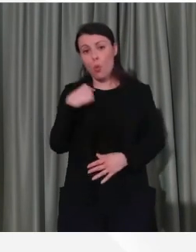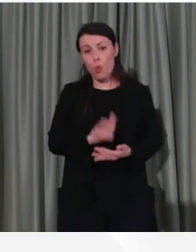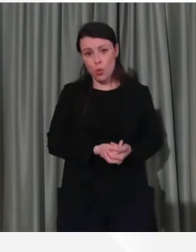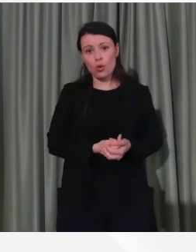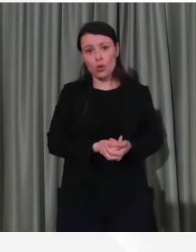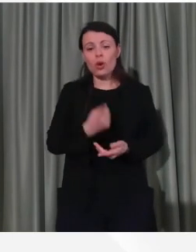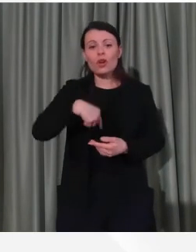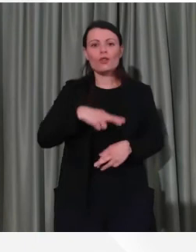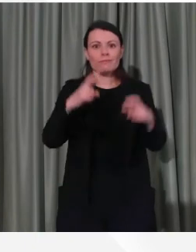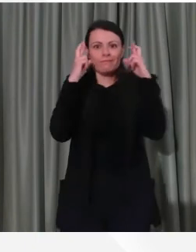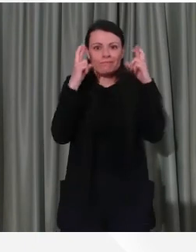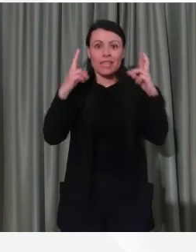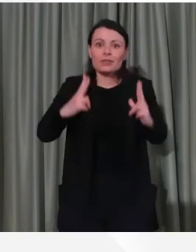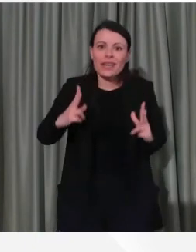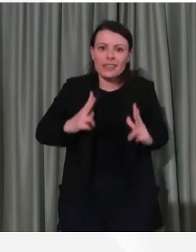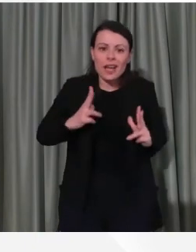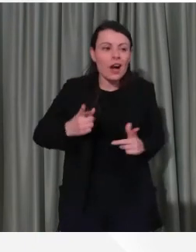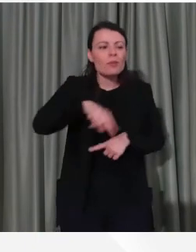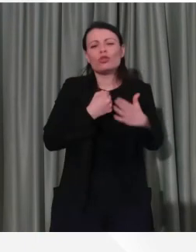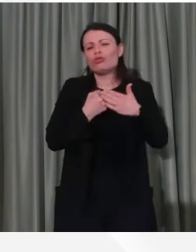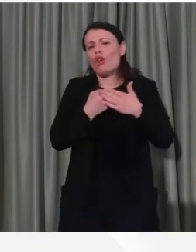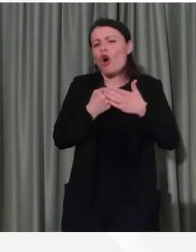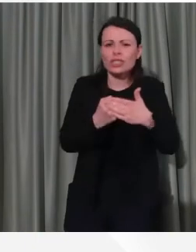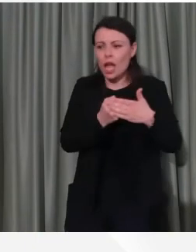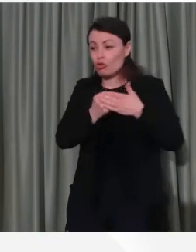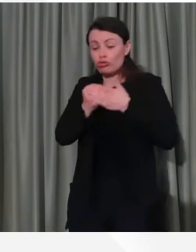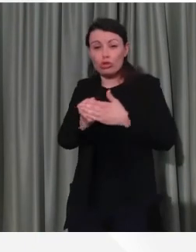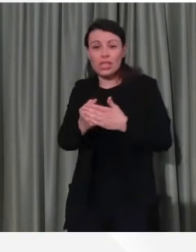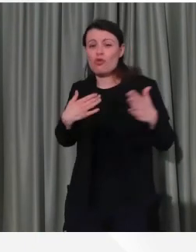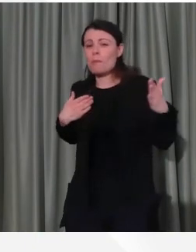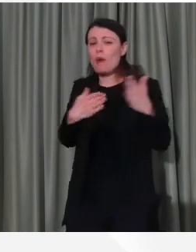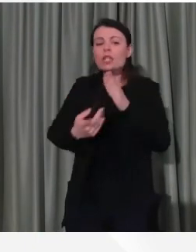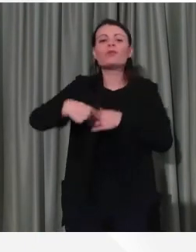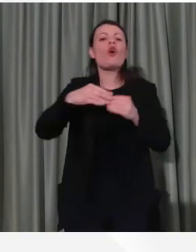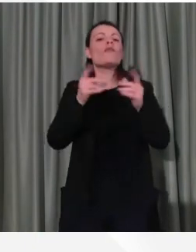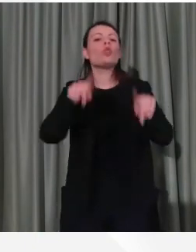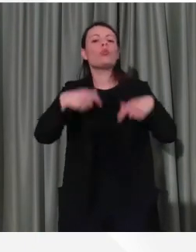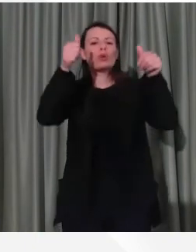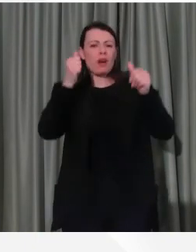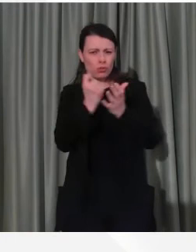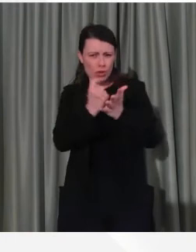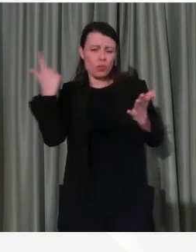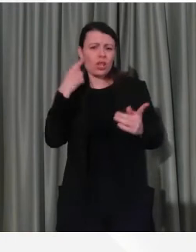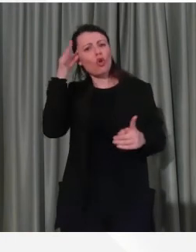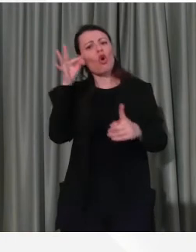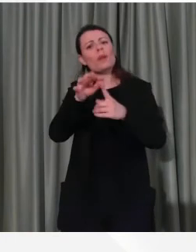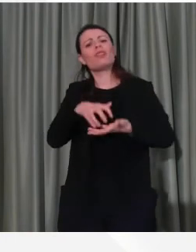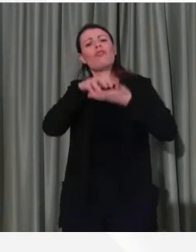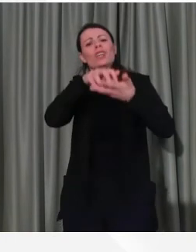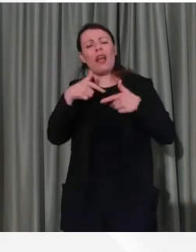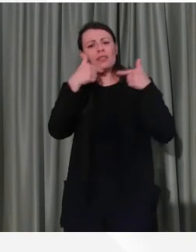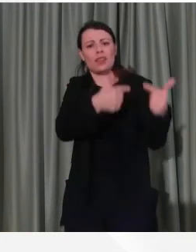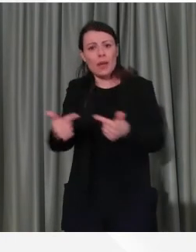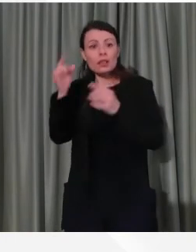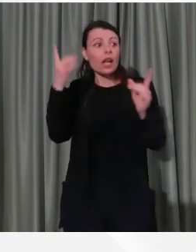incrociamo le dita, diamo loro il massimo sostegno, abbiamo fatto anche un bando importante per finanziare già chi non era sufficientemente